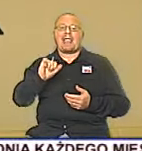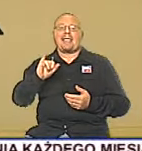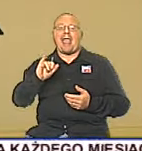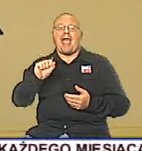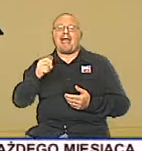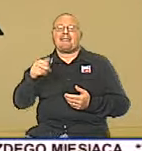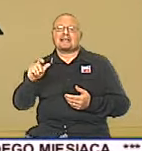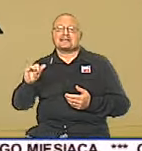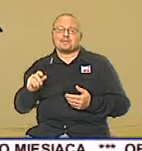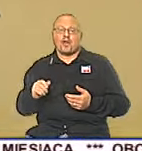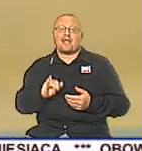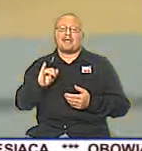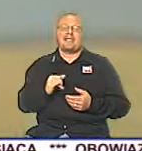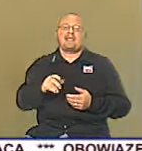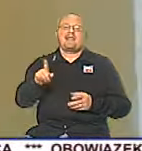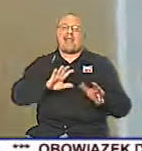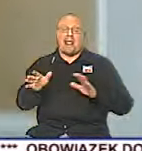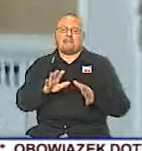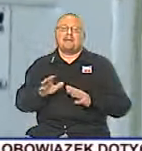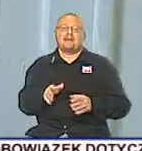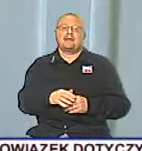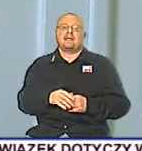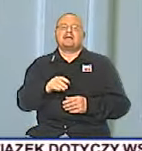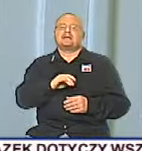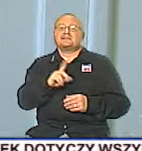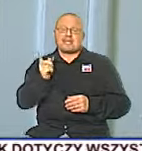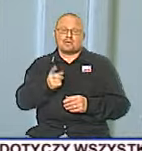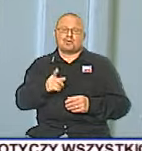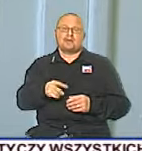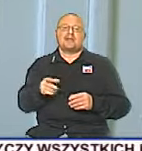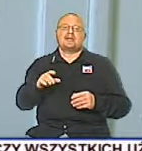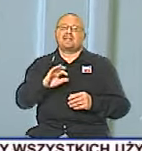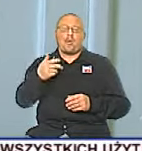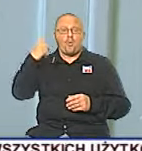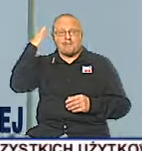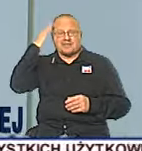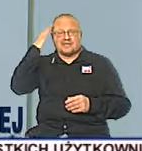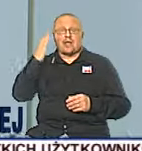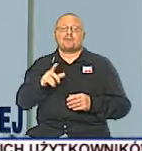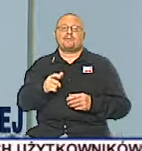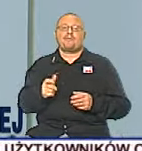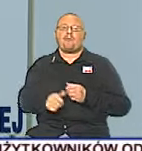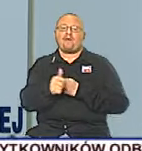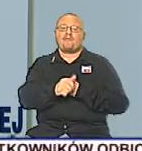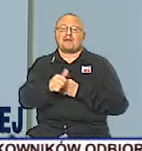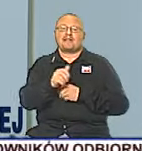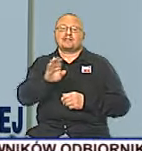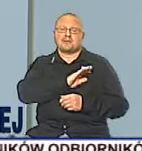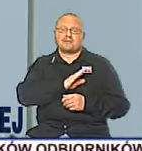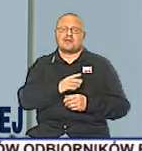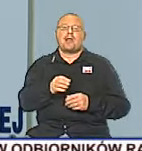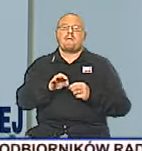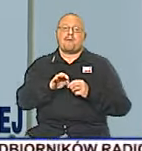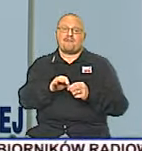i intensywnej terapii. Zarzut narażenia życia i zdrowia młodego mężczyzny oraz nieumyślne spowodowanie jego śmierci usłyszał lekarz, który